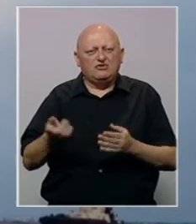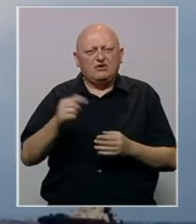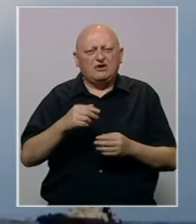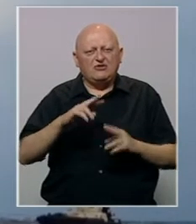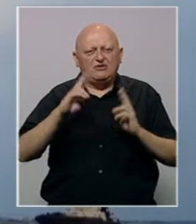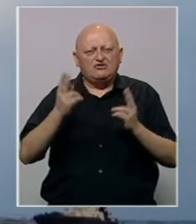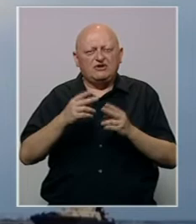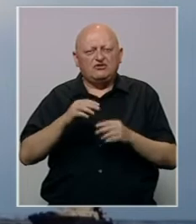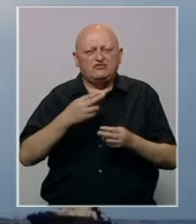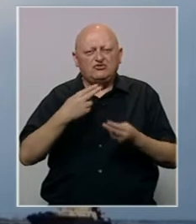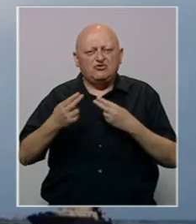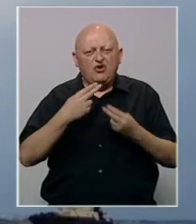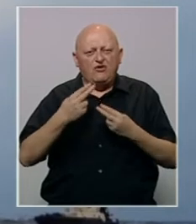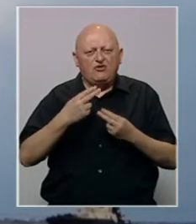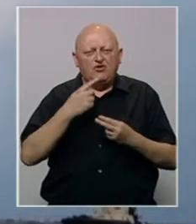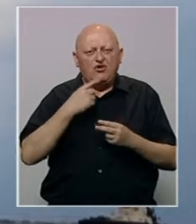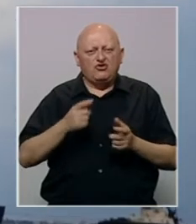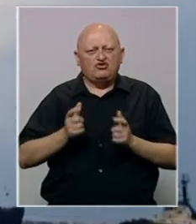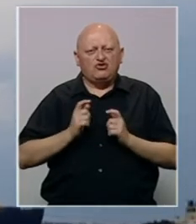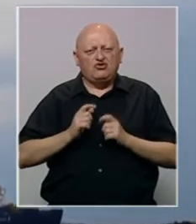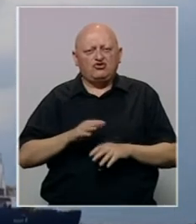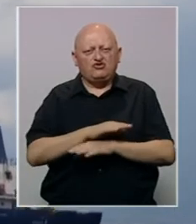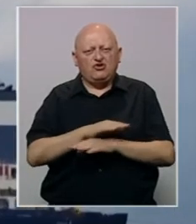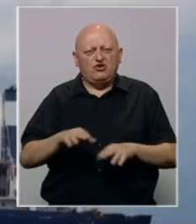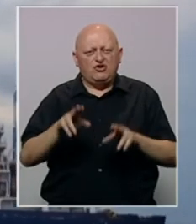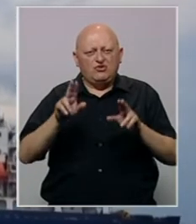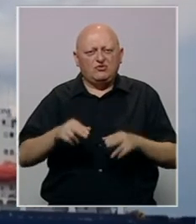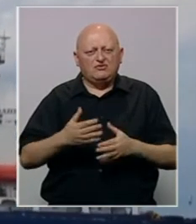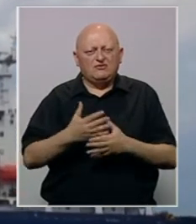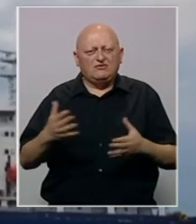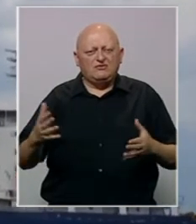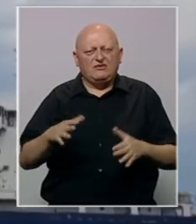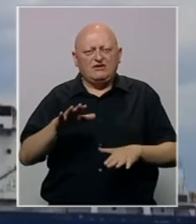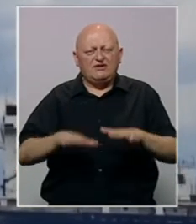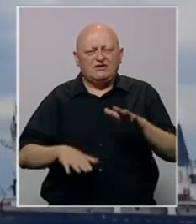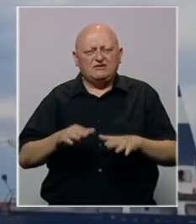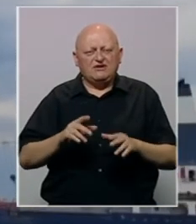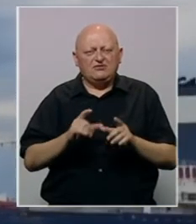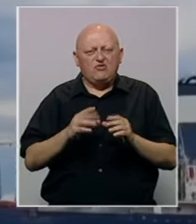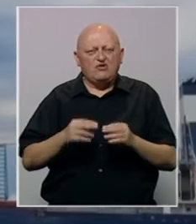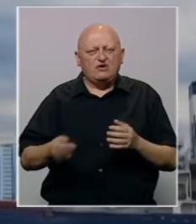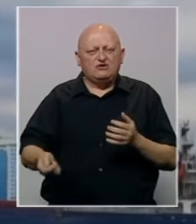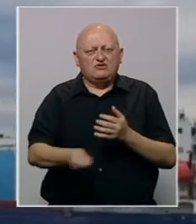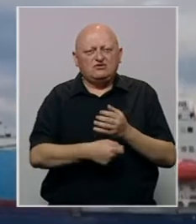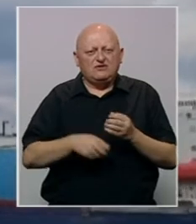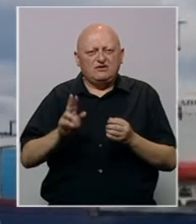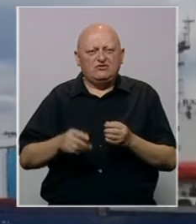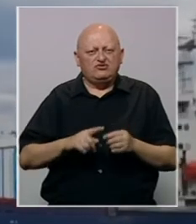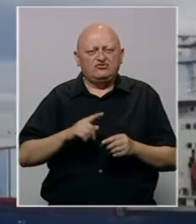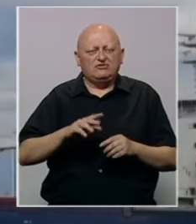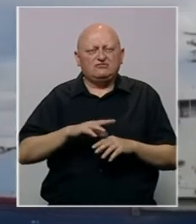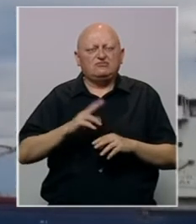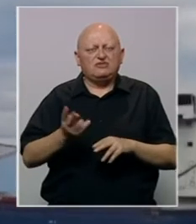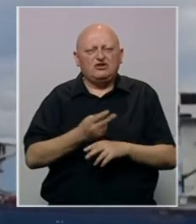uslijedio je nakon međunarodno posredovanog dogovora za koji se očekuje da će konačno da omogući velikim zalihama ukrajinskih usijeva da